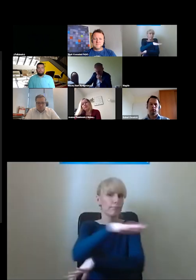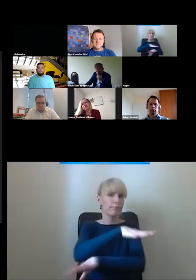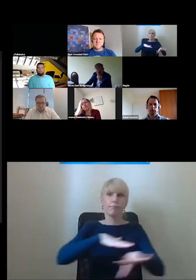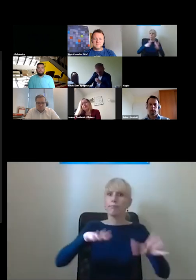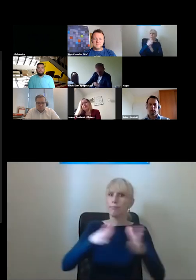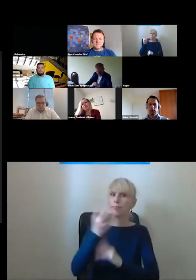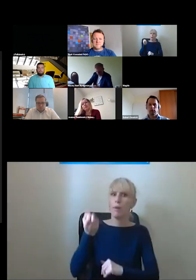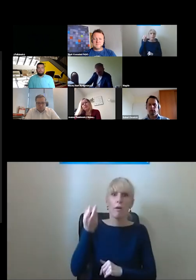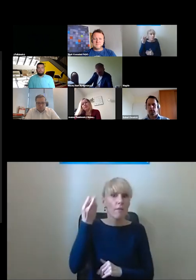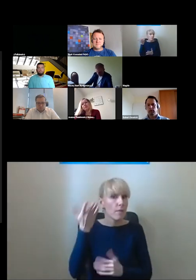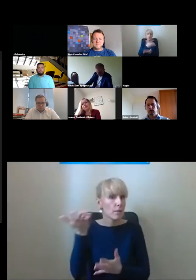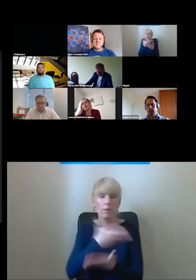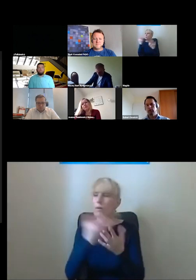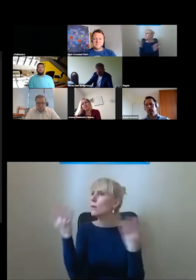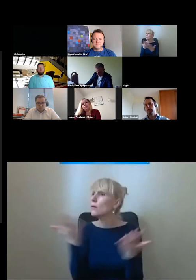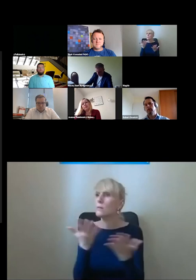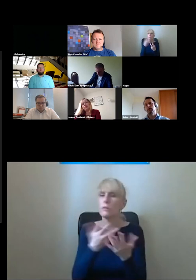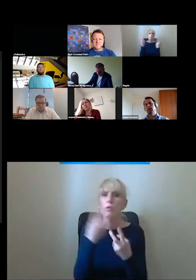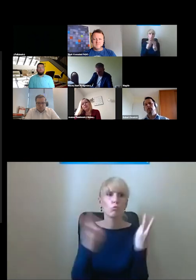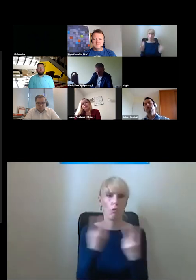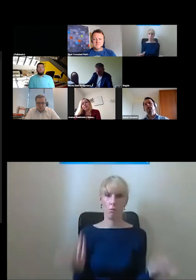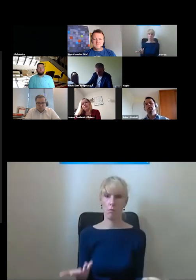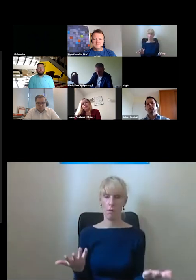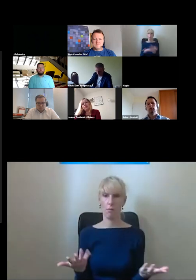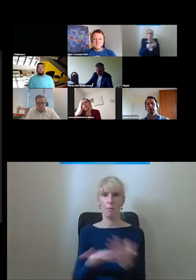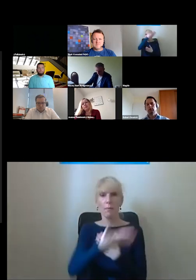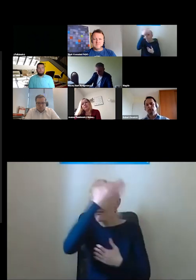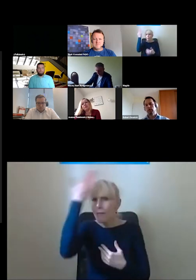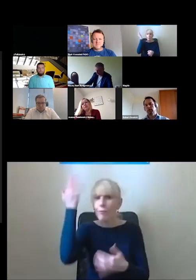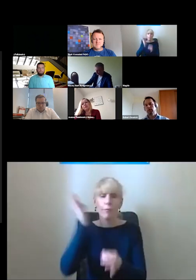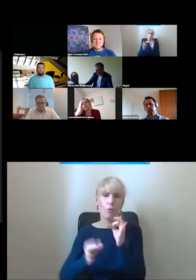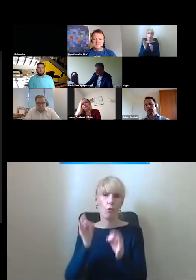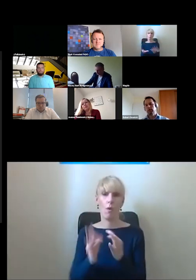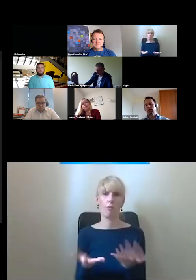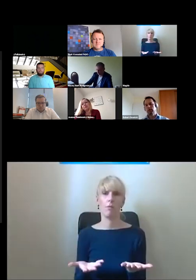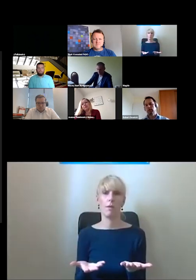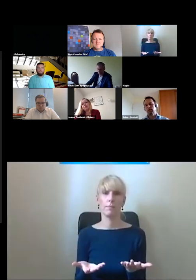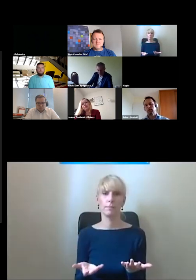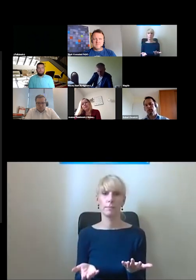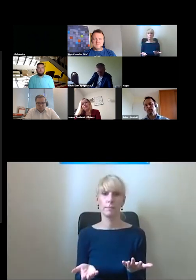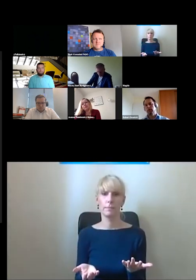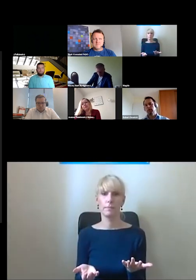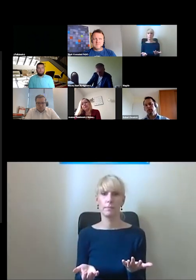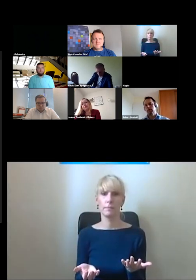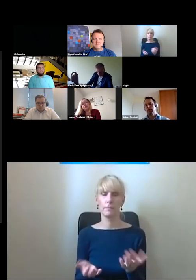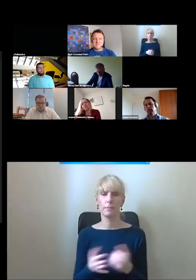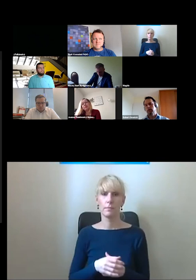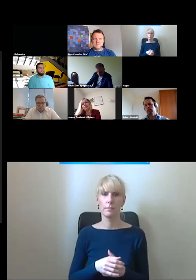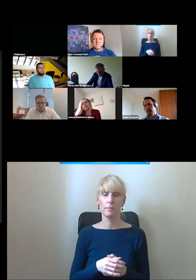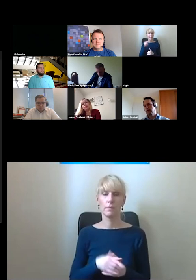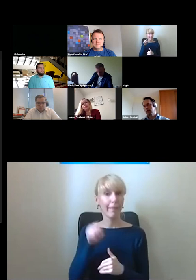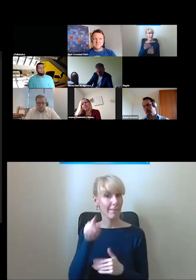odpowiedniej szukać odpowiedniej windy bo tak naprawdę nie jestem w stanie stwierdzić czy jest czy ta